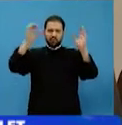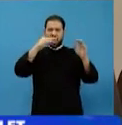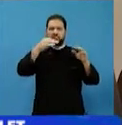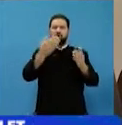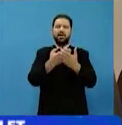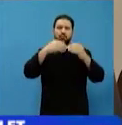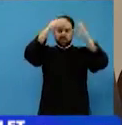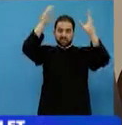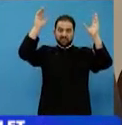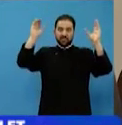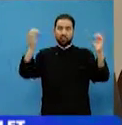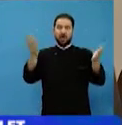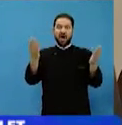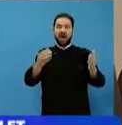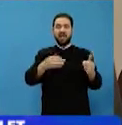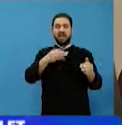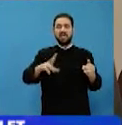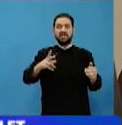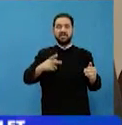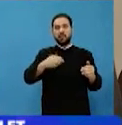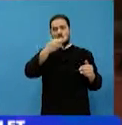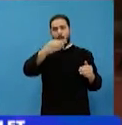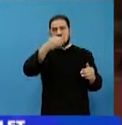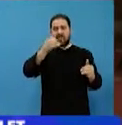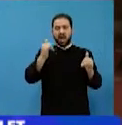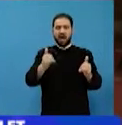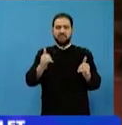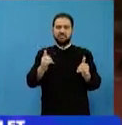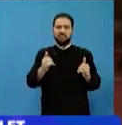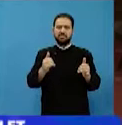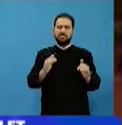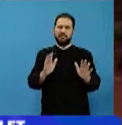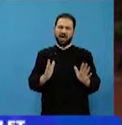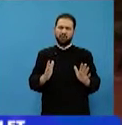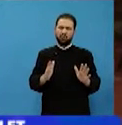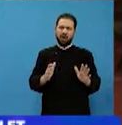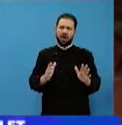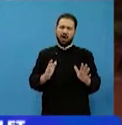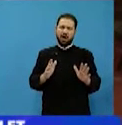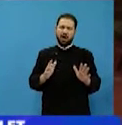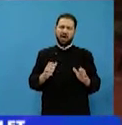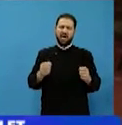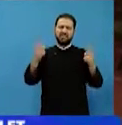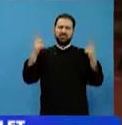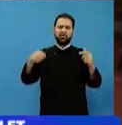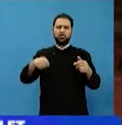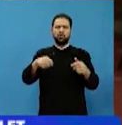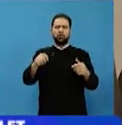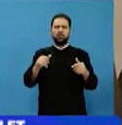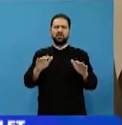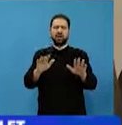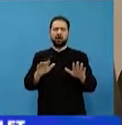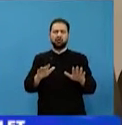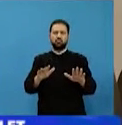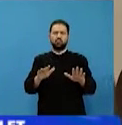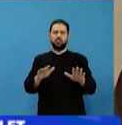După ce a terminat slujba, a căzut așa un pic în adormire și a văzut că în